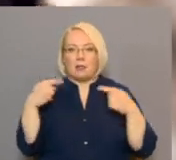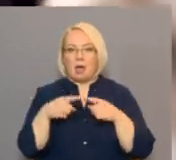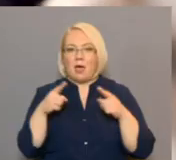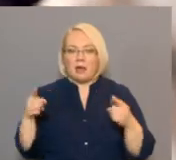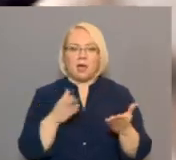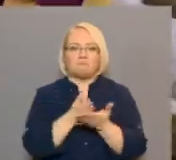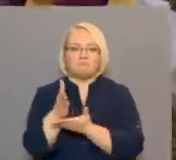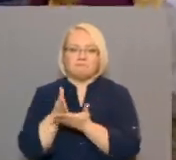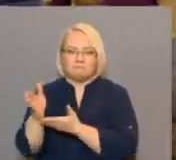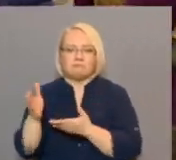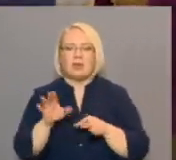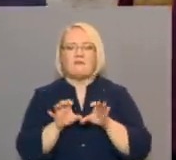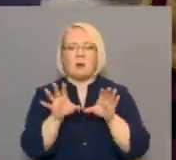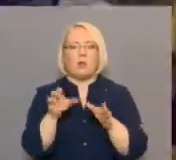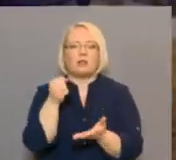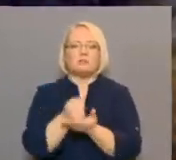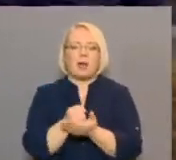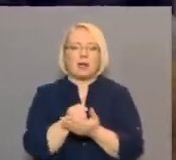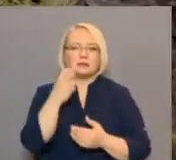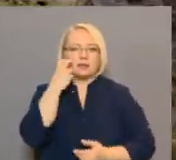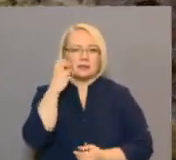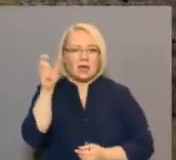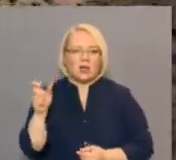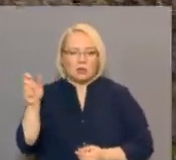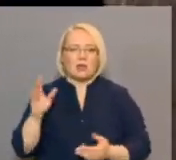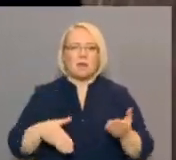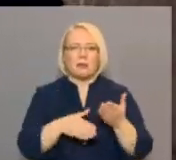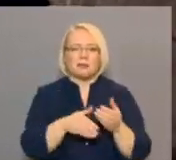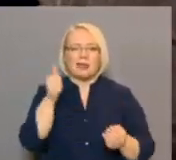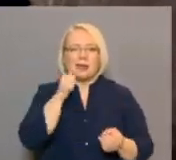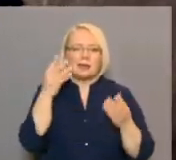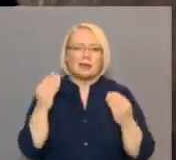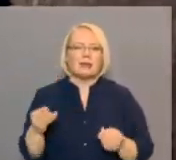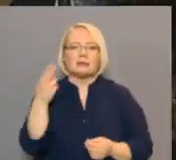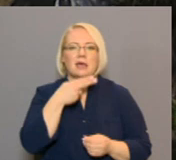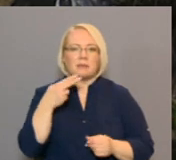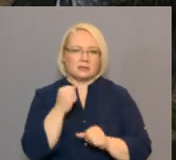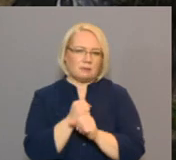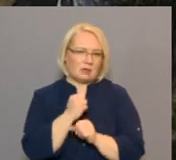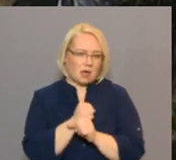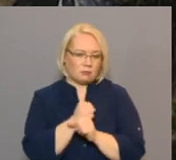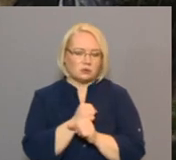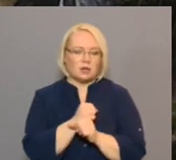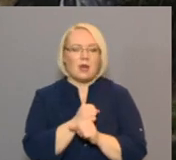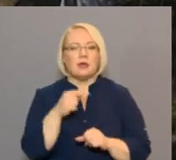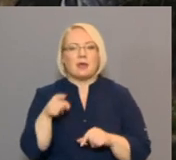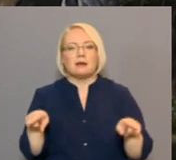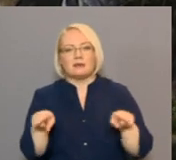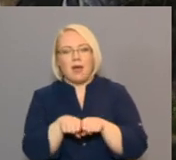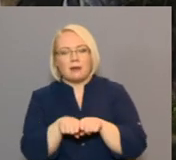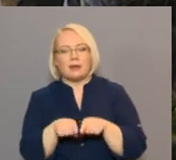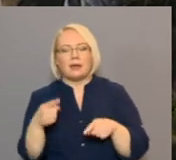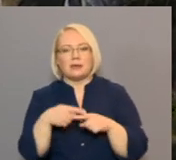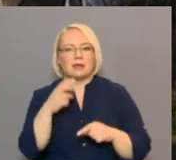vientuļējiem Vabolis pagasta senioriem, lai palīdzētu viņiem ikdienas saimniecības darbos. Vienlaikus tās ir reizes, kad